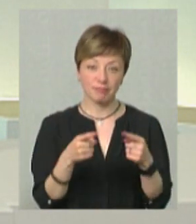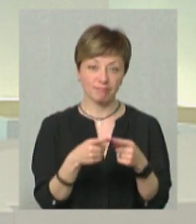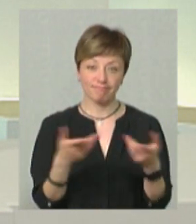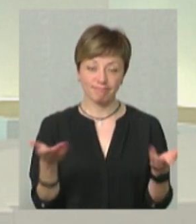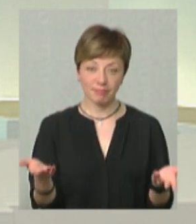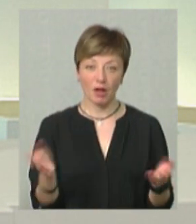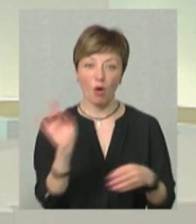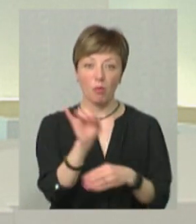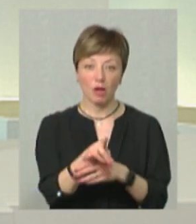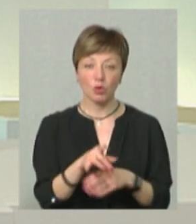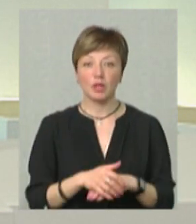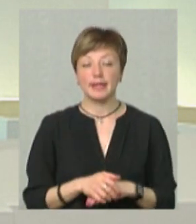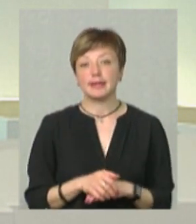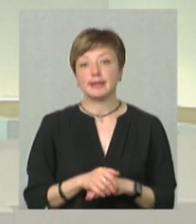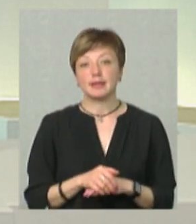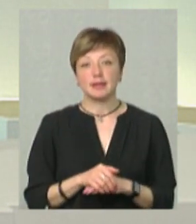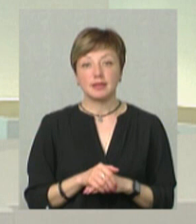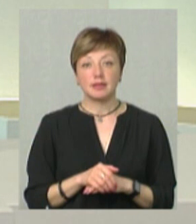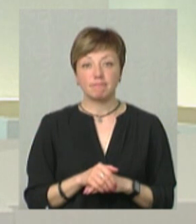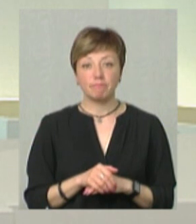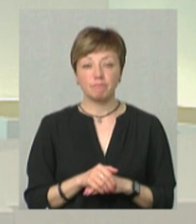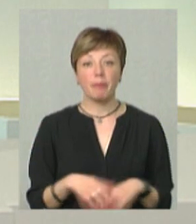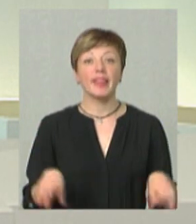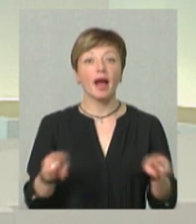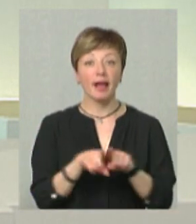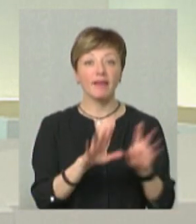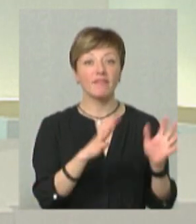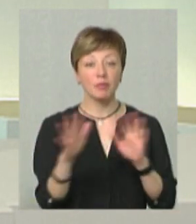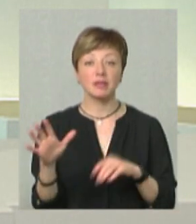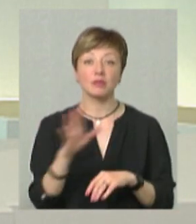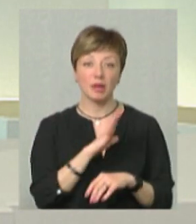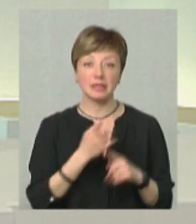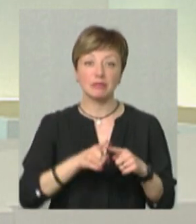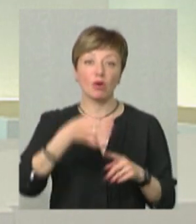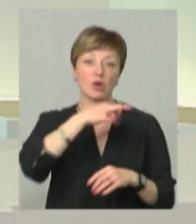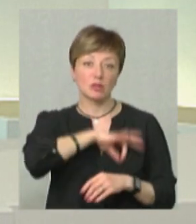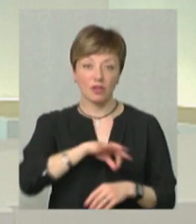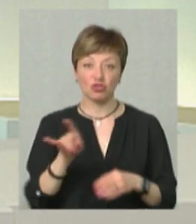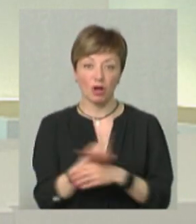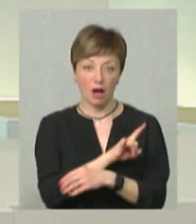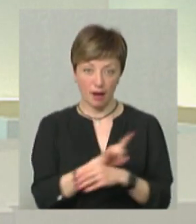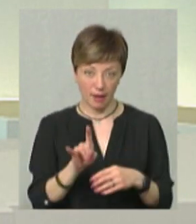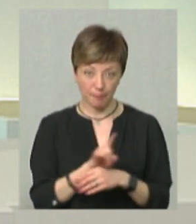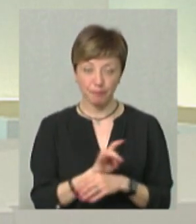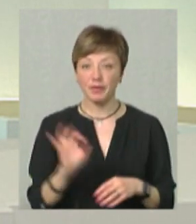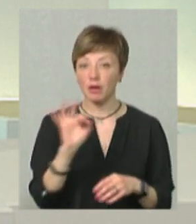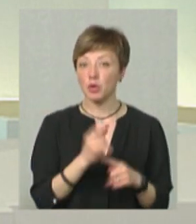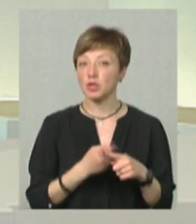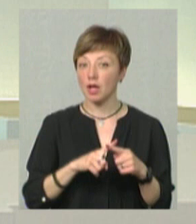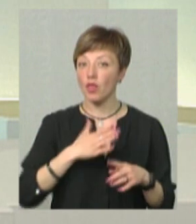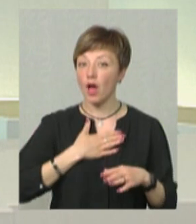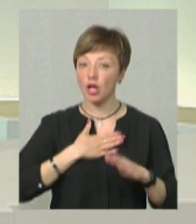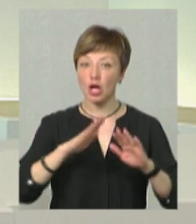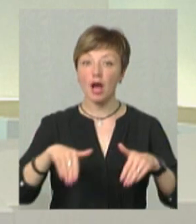можна так сказати, їх обманули, ошукали. Такі випадки траплялися, цим користувалися шахраї. Щодо цього наша